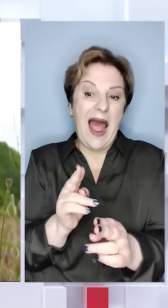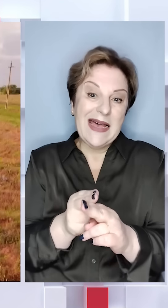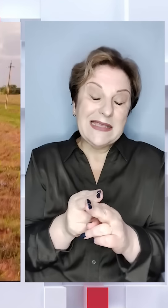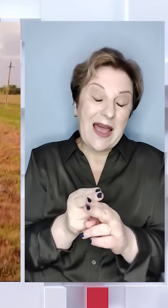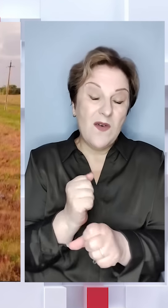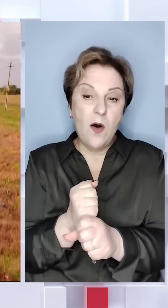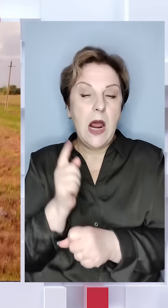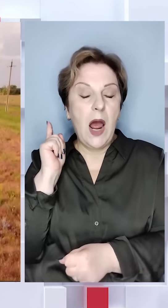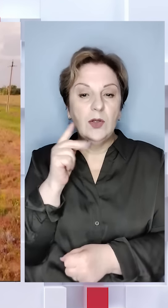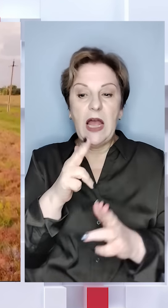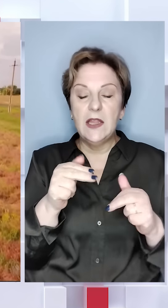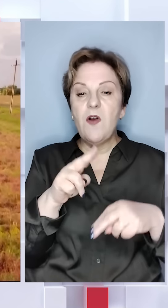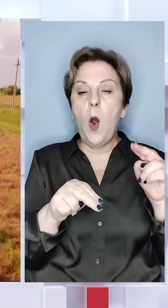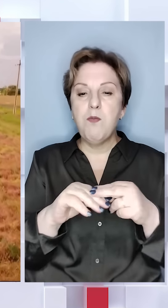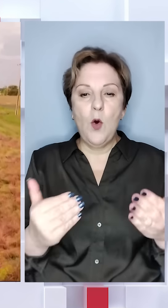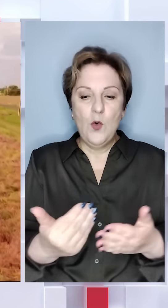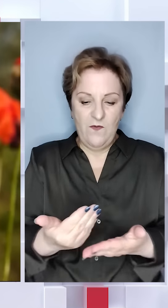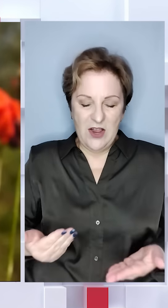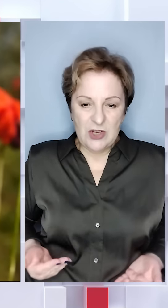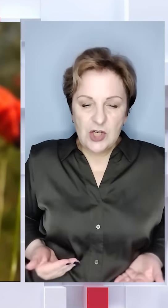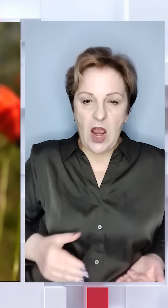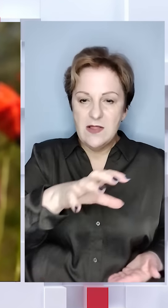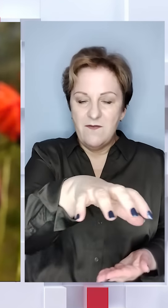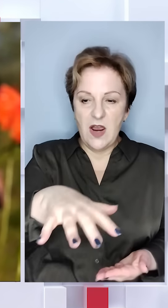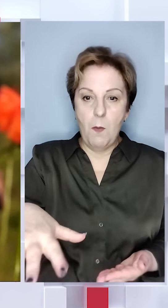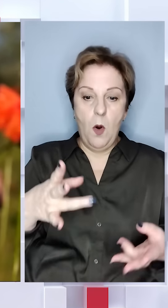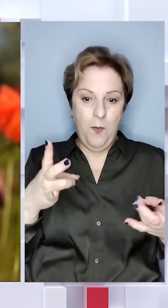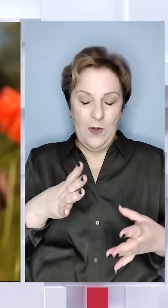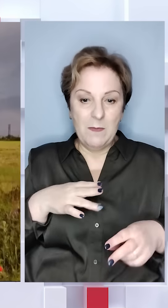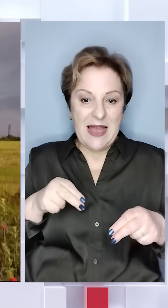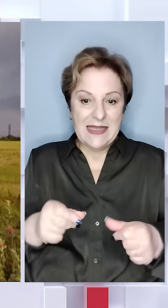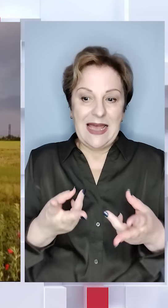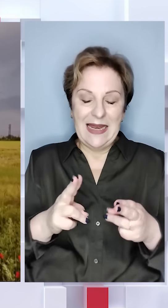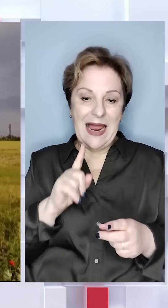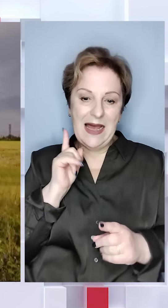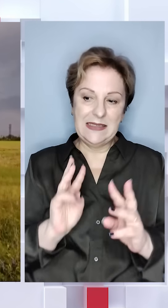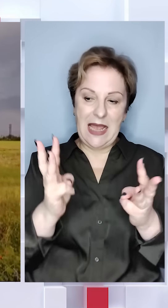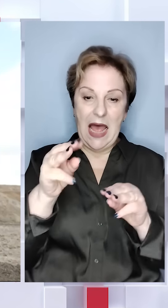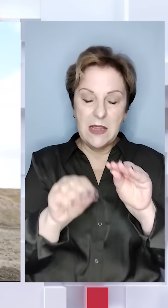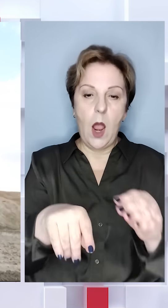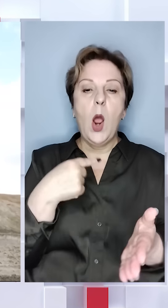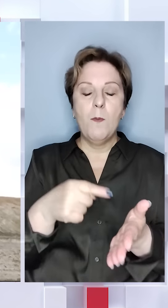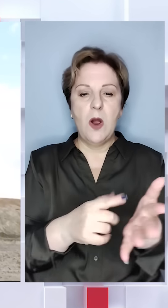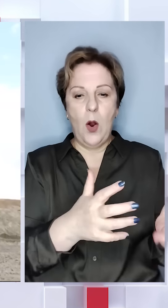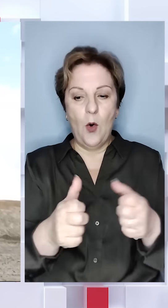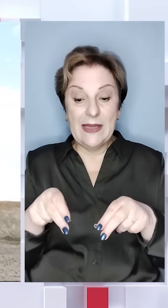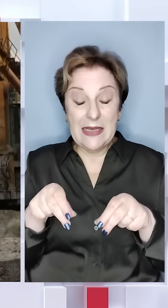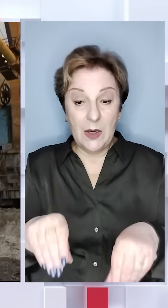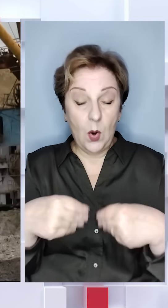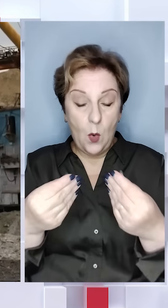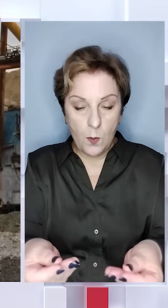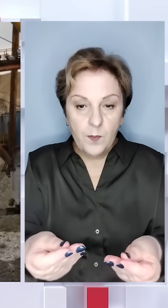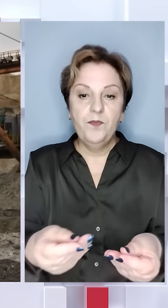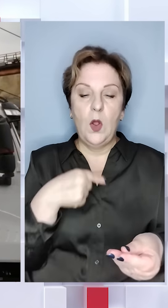роботам, але тоді в Дніпрі будували новий житловий масив і була потрібна земля для озеленення. Тож місто отримало ґрунт,